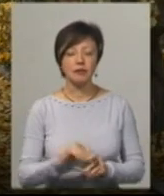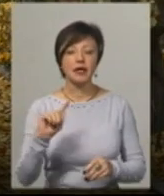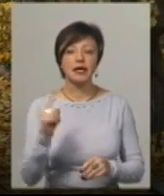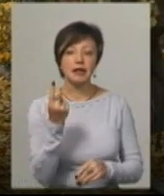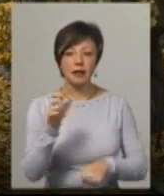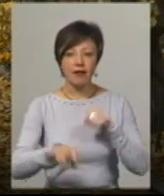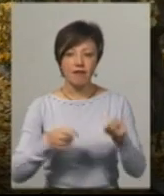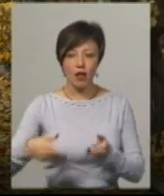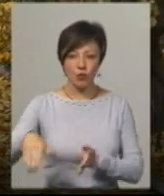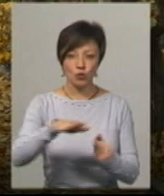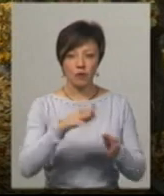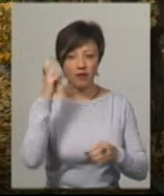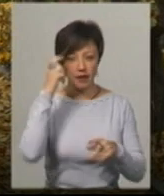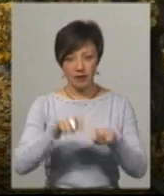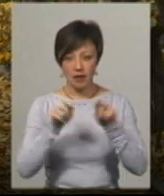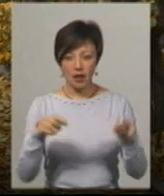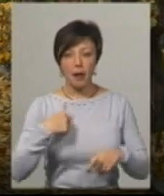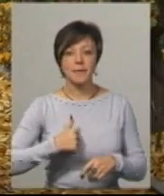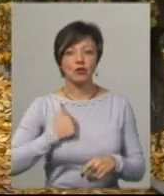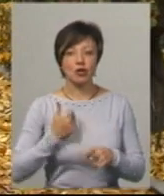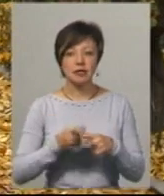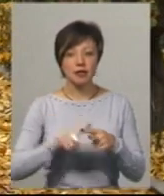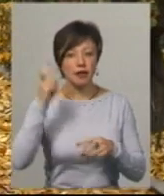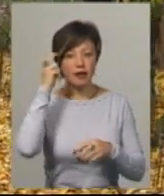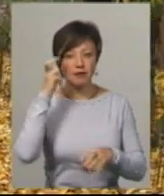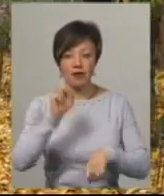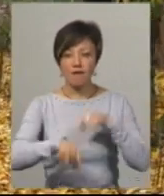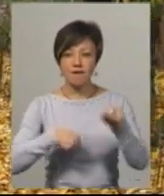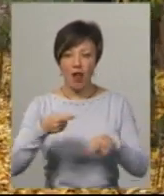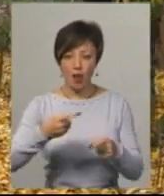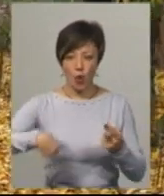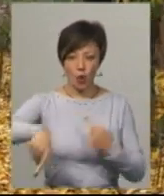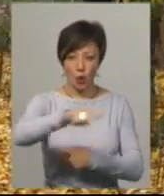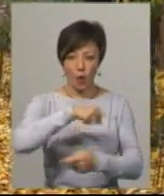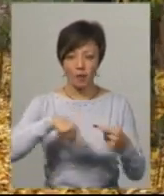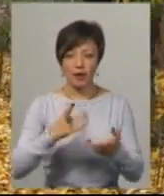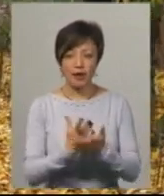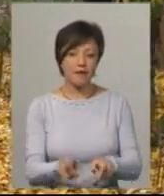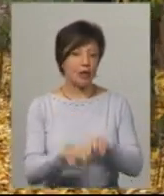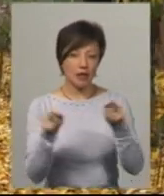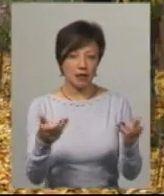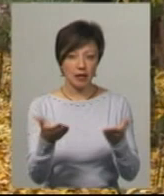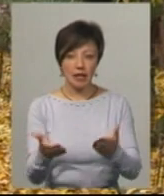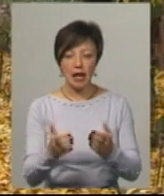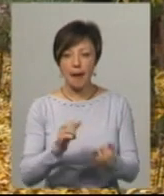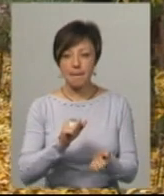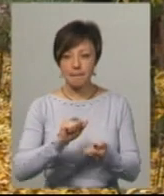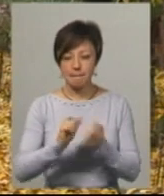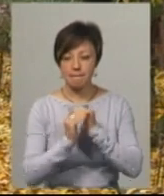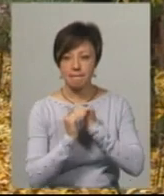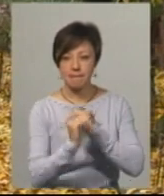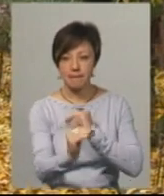нещодавно у Києві, я ним пишаюся, це київський велодром. Він є відкритий і бетонний, а